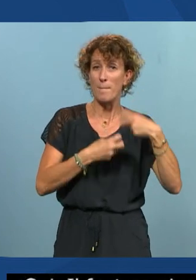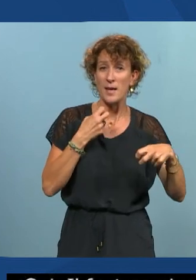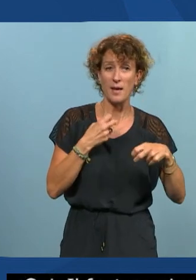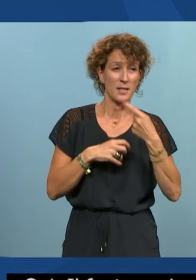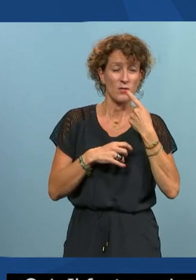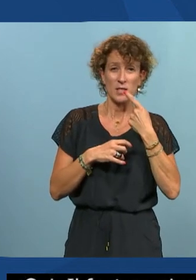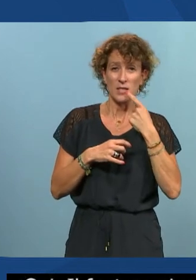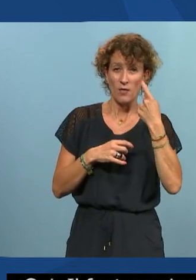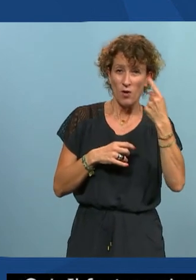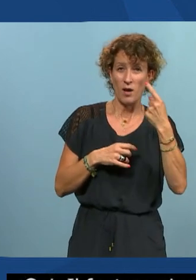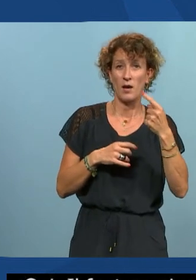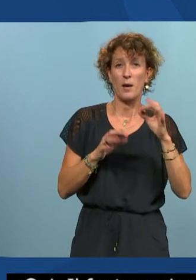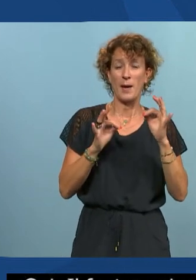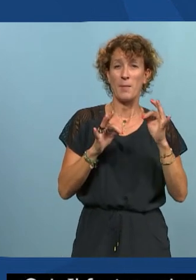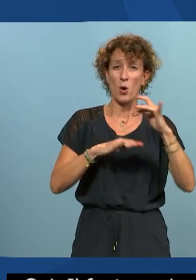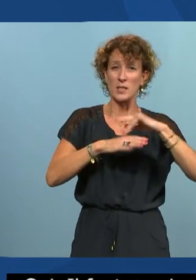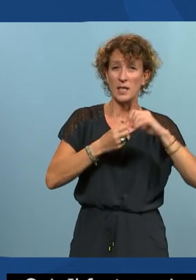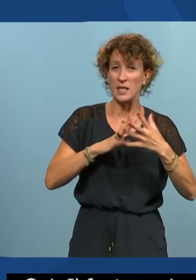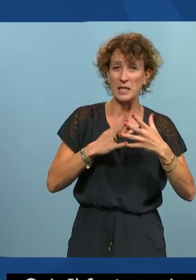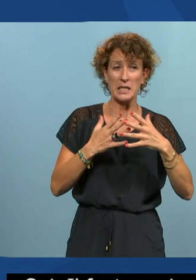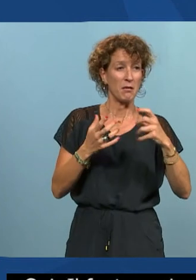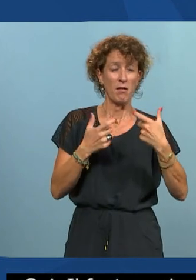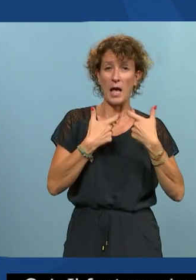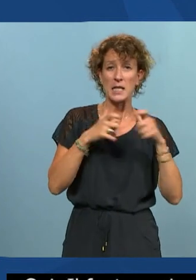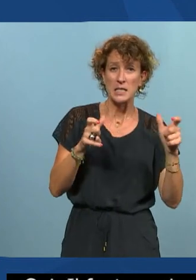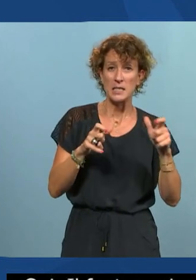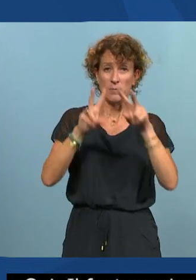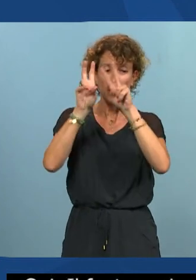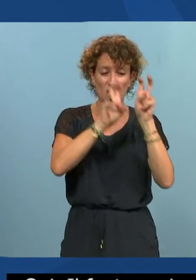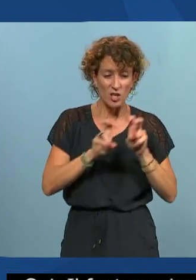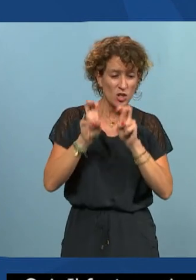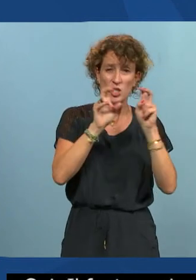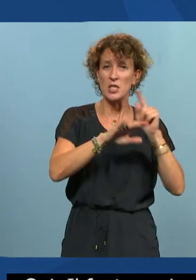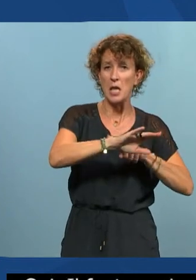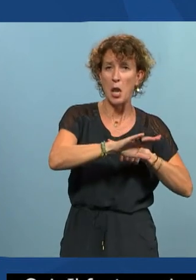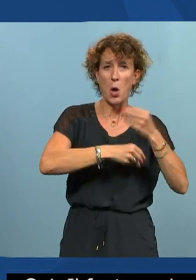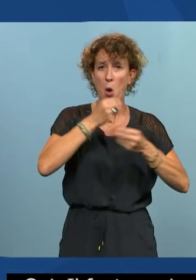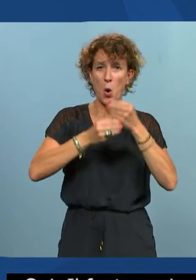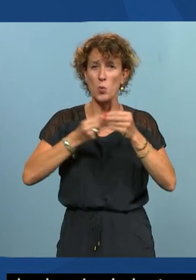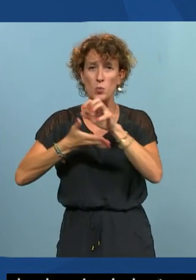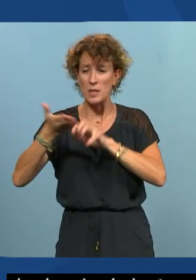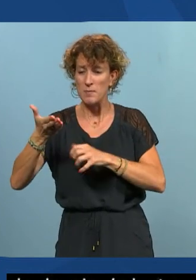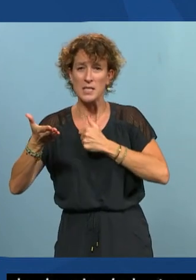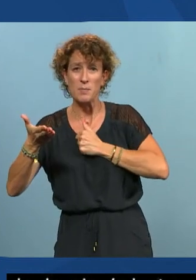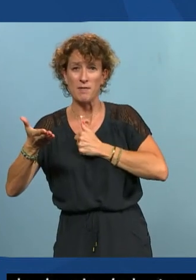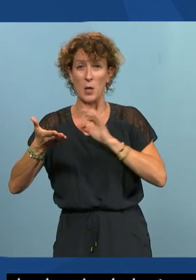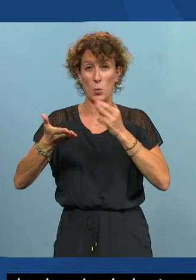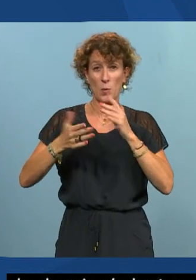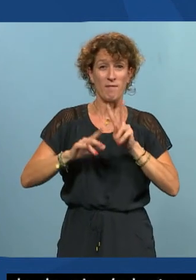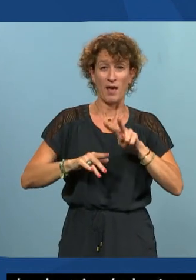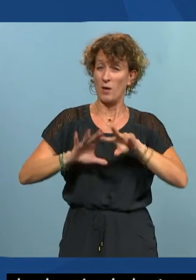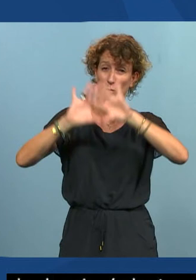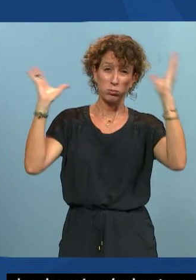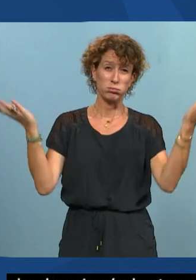logiciel est accessible de chercher l'heure les messages privés enfin c'est une charge mentale qui